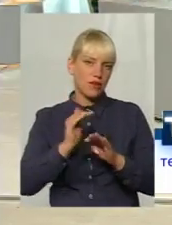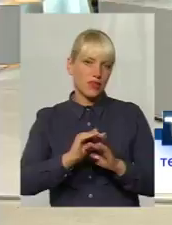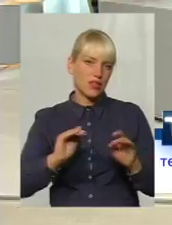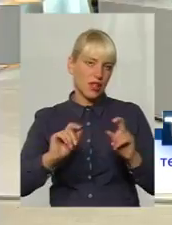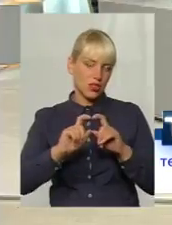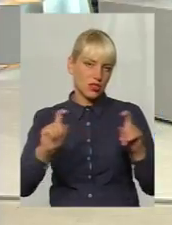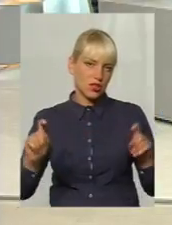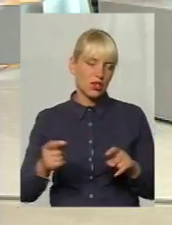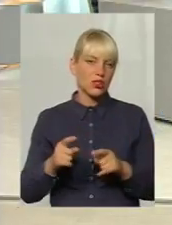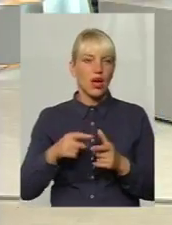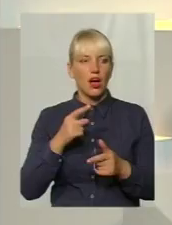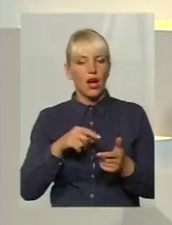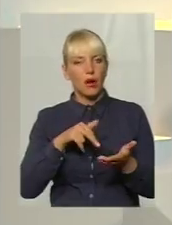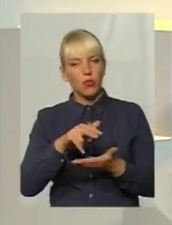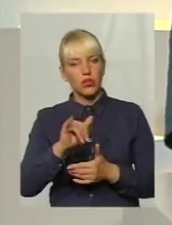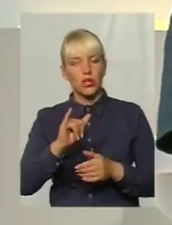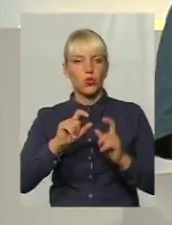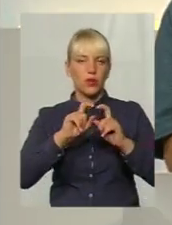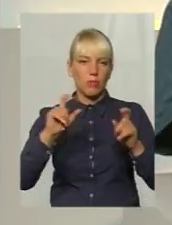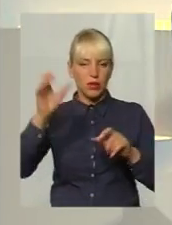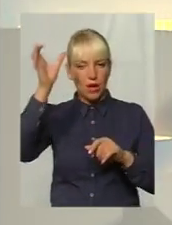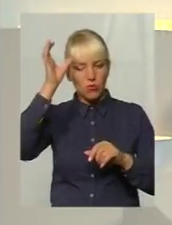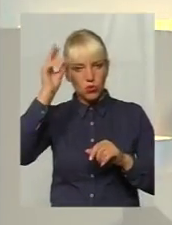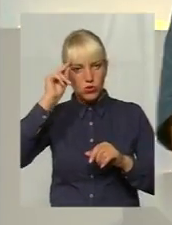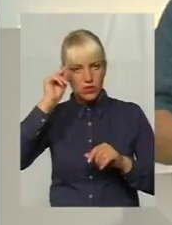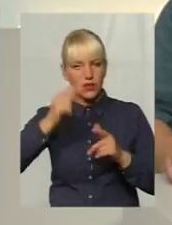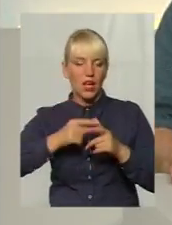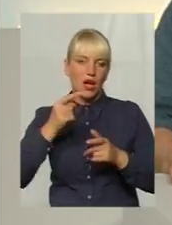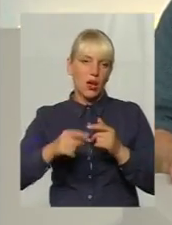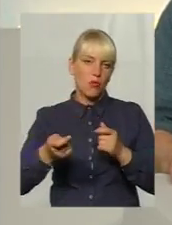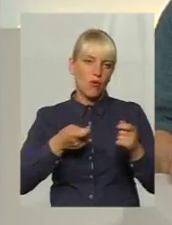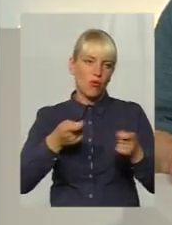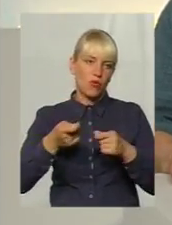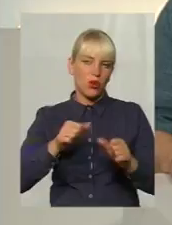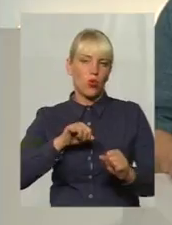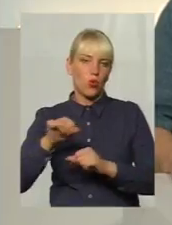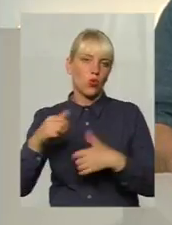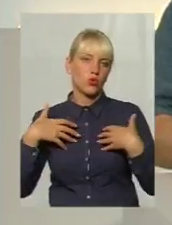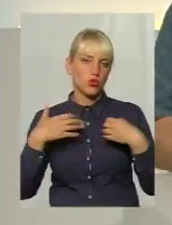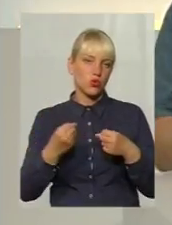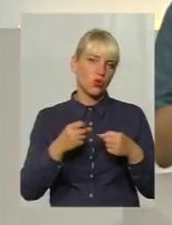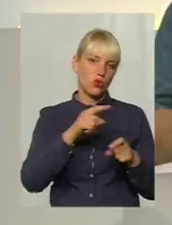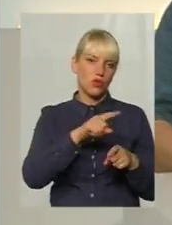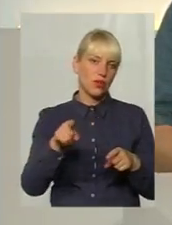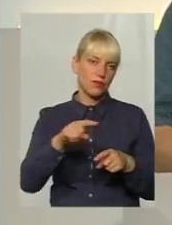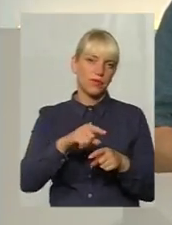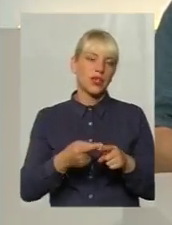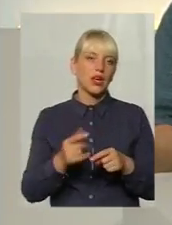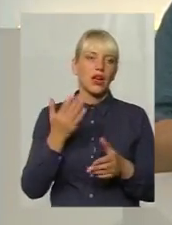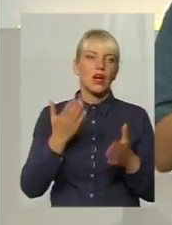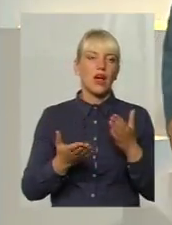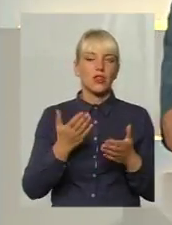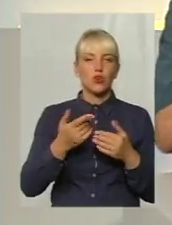в департамент освіти і науки Хмельницької міської ради, або йти вже до вас в управління охорони здоров'я. Ну і якраз оскільки запитання про